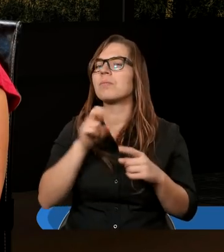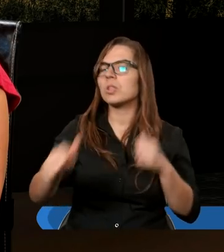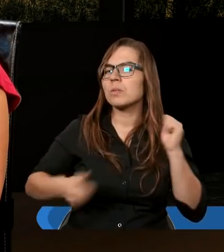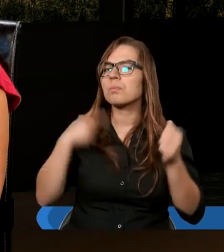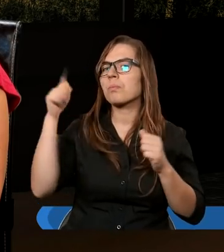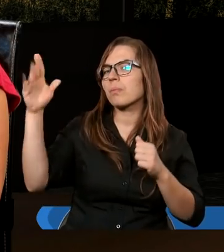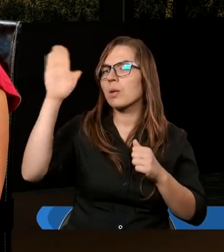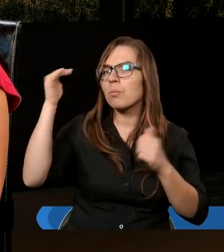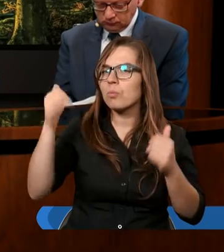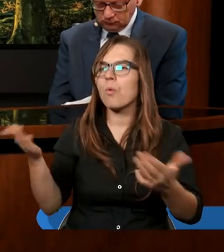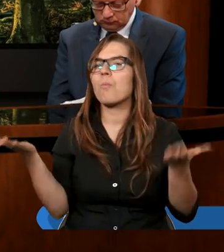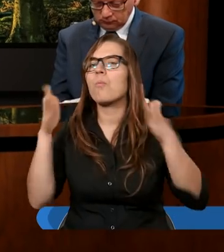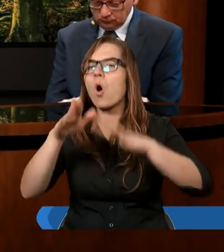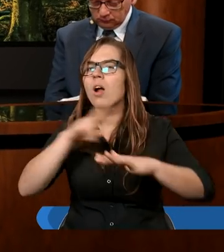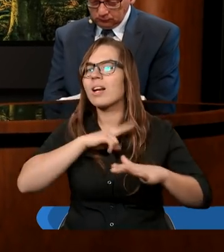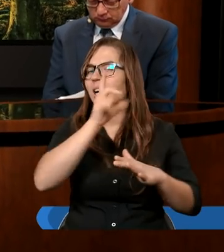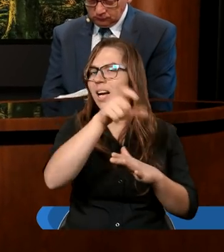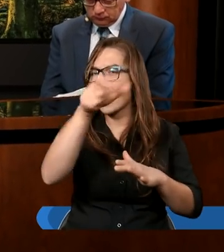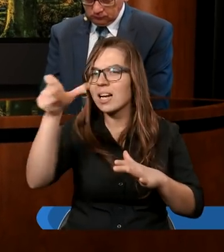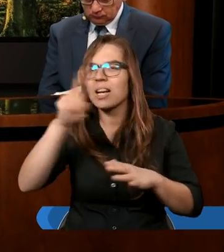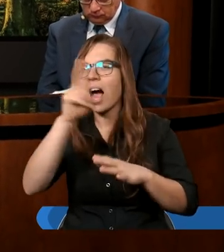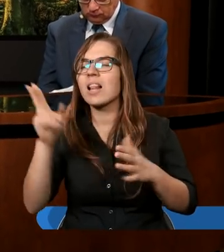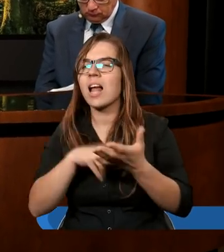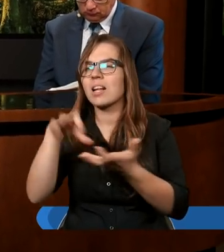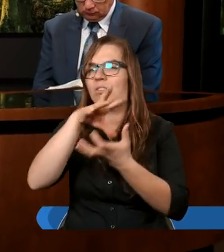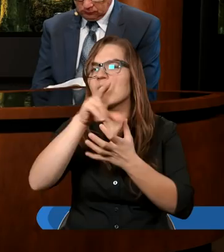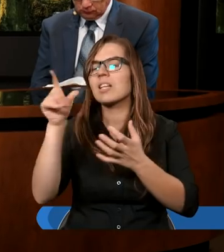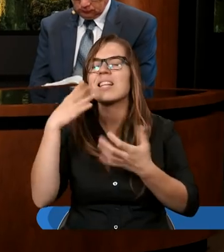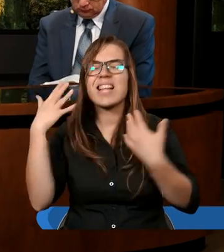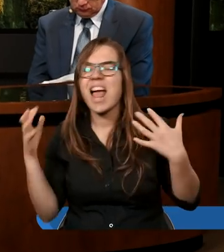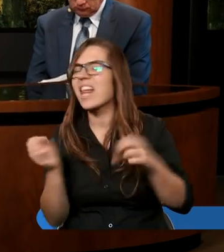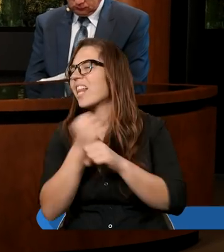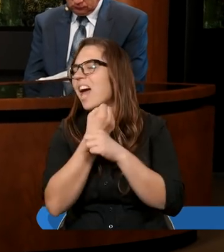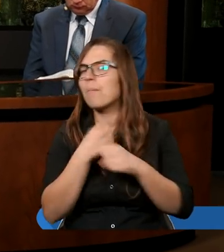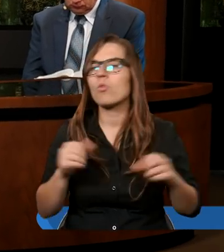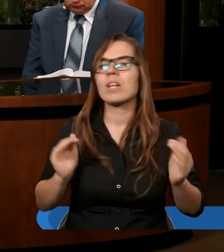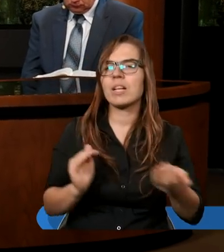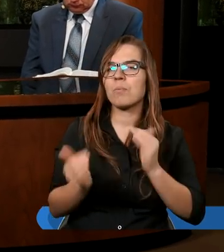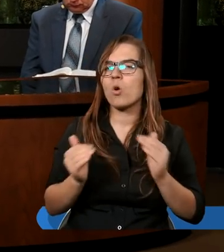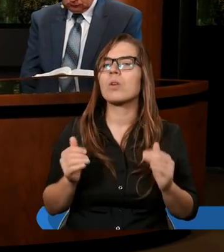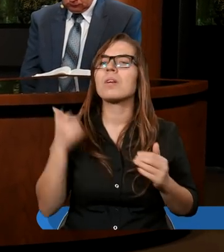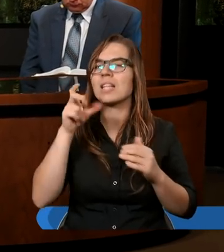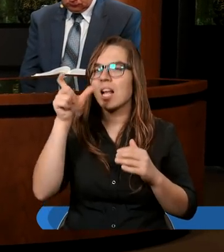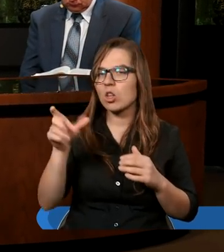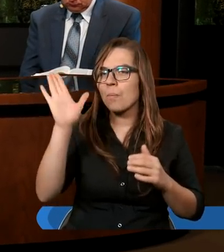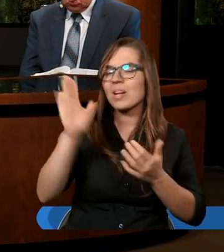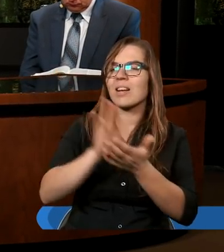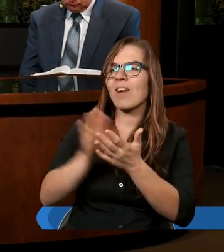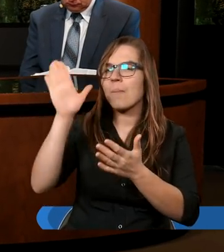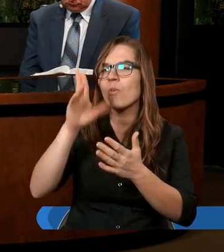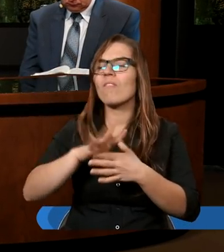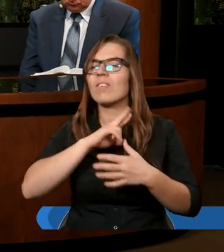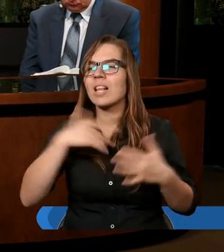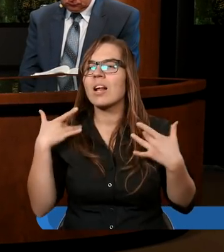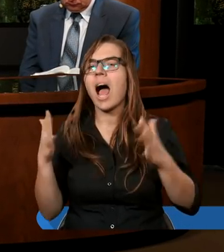Żebyś Ty, Panie, mógł błogosławił swój Kościół na całym świecie w tak niesamowity sposób. Niech Ci będzie chwała, Panie Boże, w